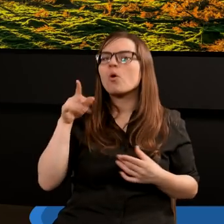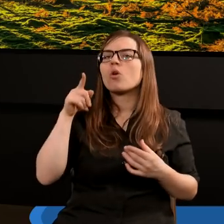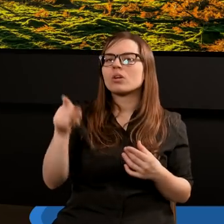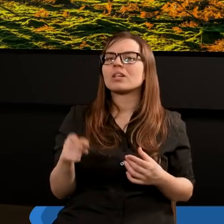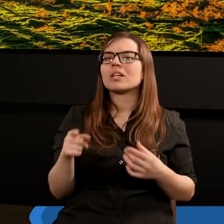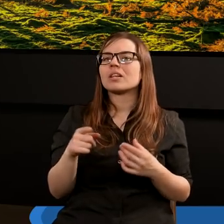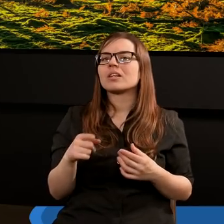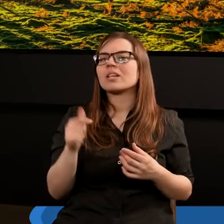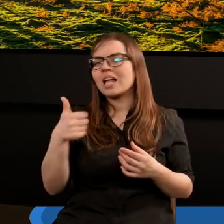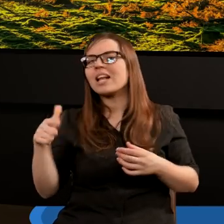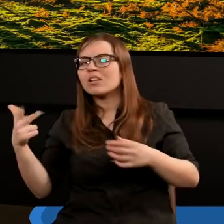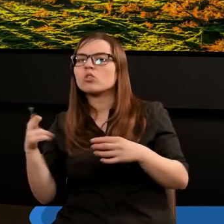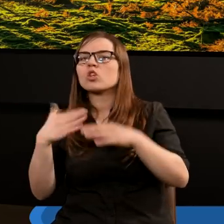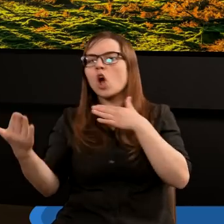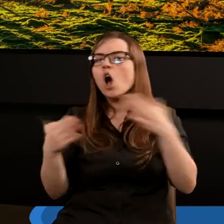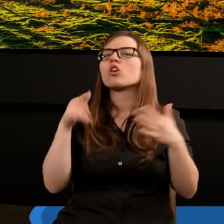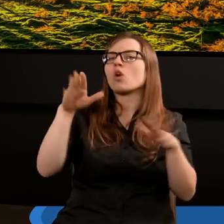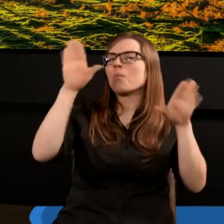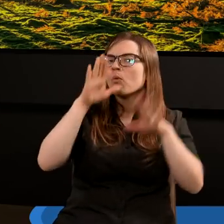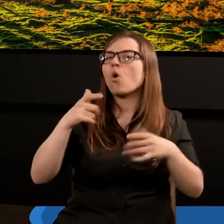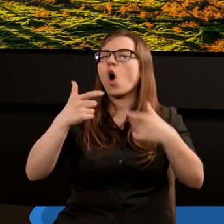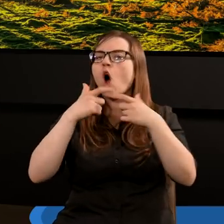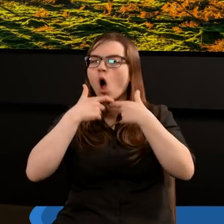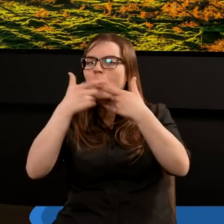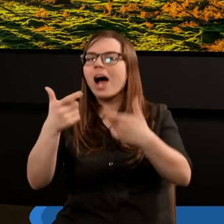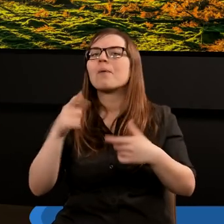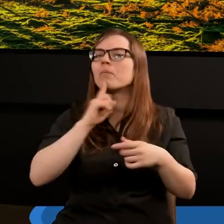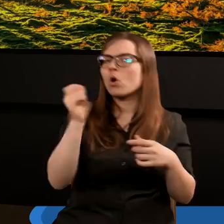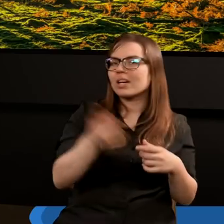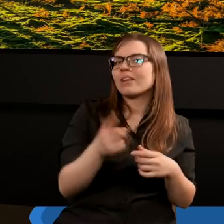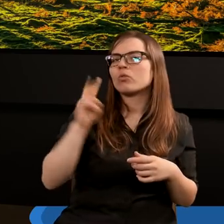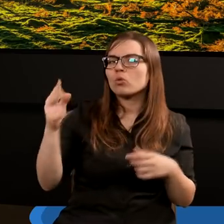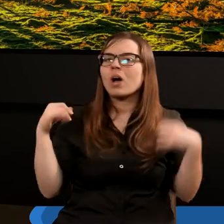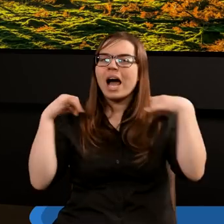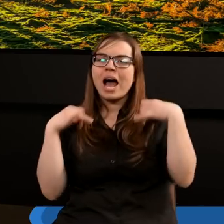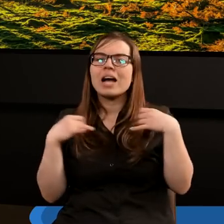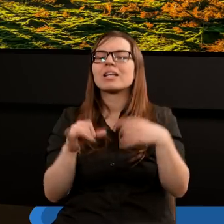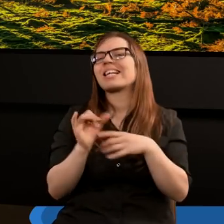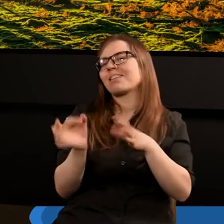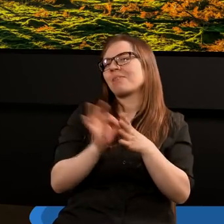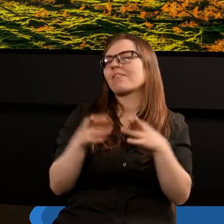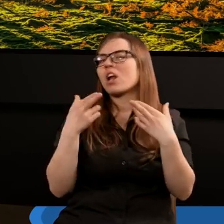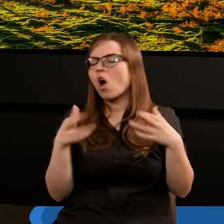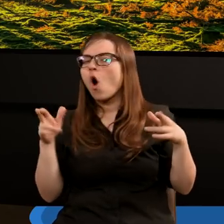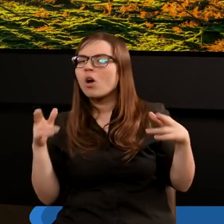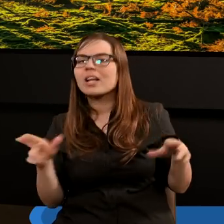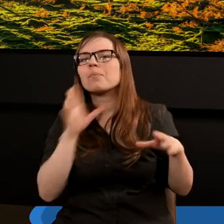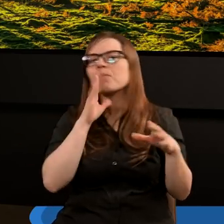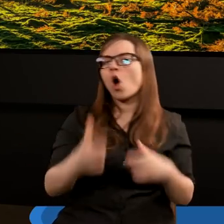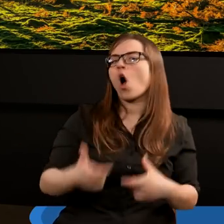opowiedzenie się po jednej ze stron, tak to już Bóg ogłasza. Poselstwo drugiego anioła jest pewnego rodzaju